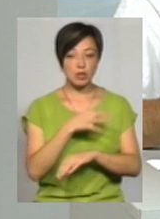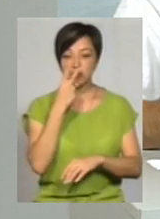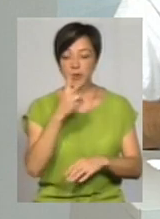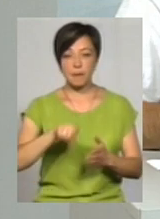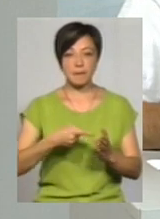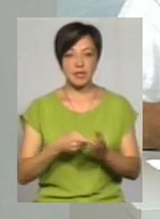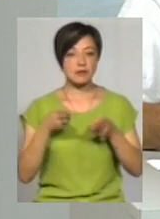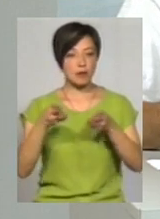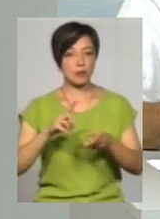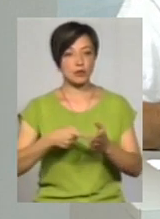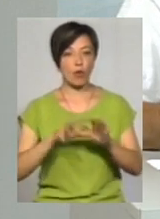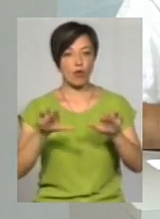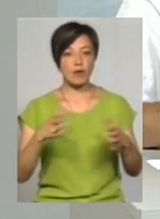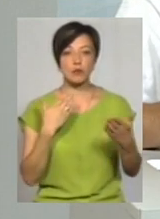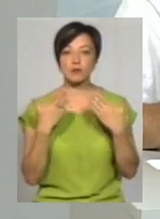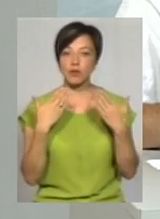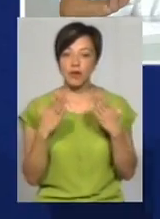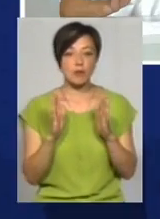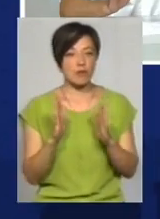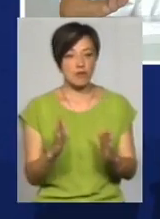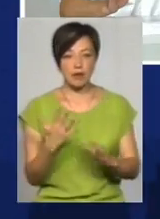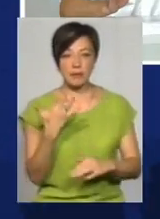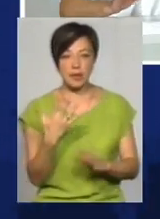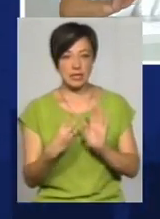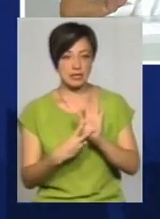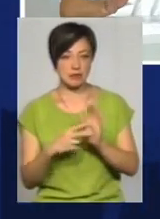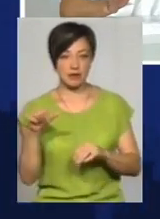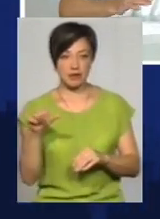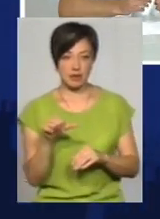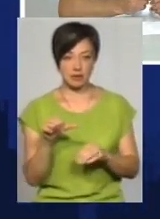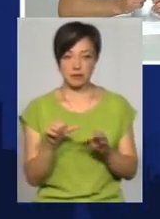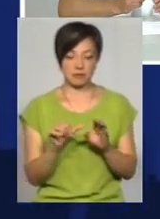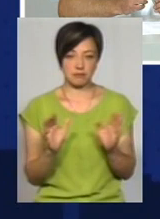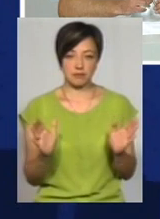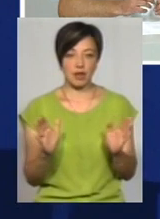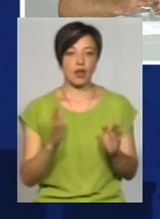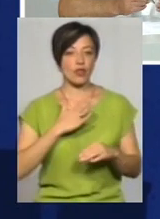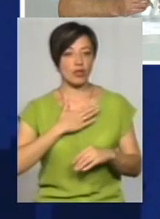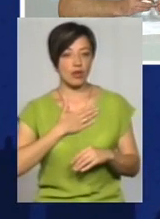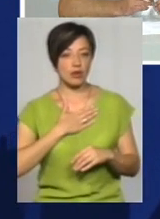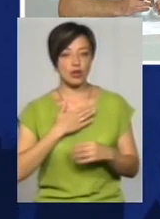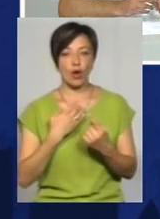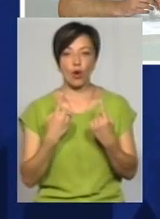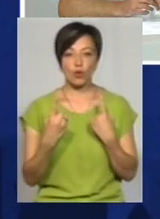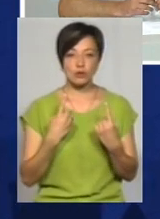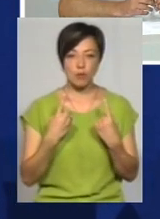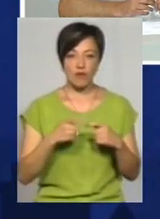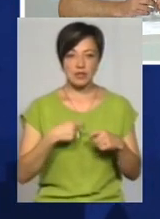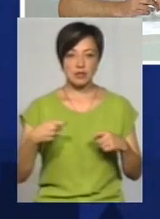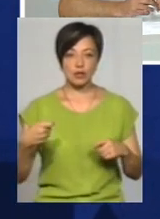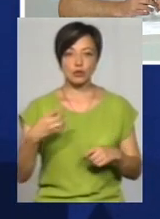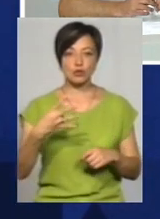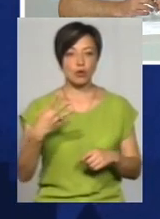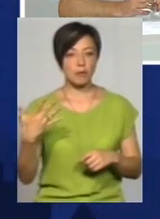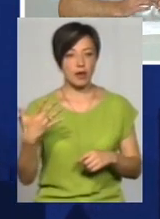заїхав до міського голови, щоб спілкуватися. Буквально на 5-7 хвилин, мінятися по дорогам. Наша розмова затянулася 45